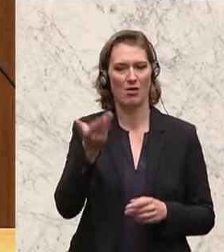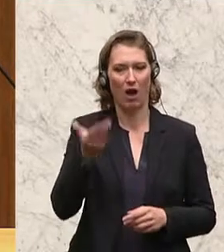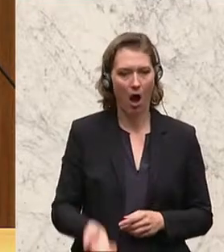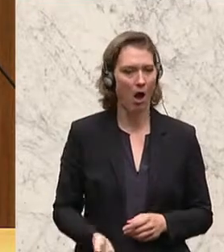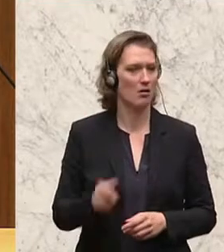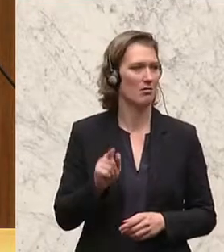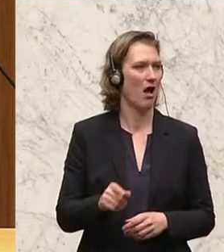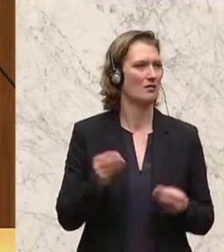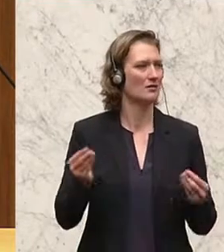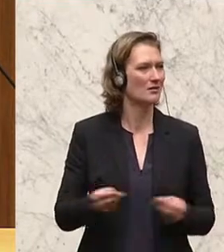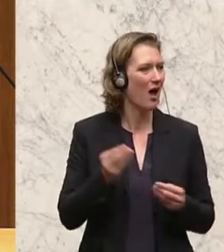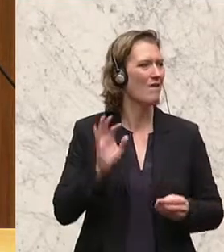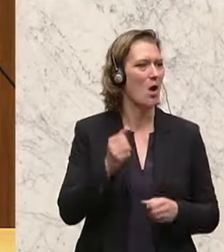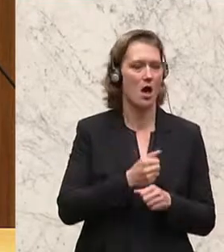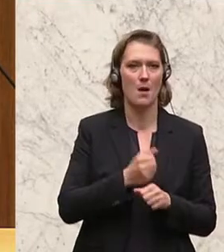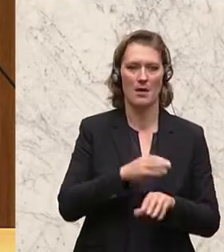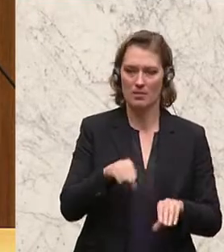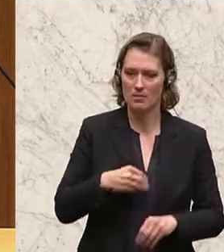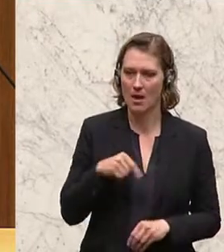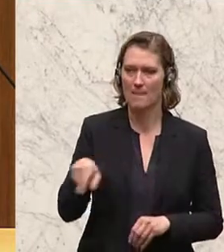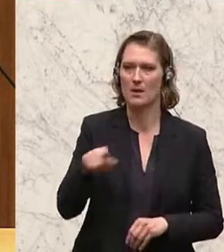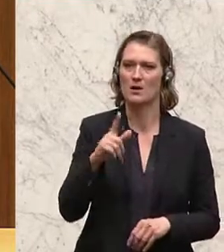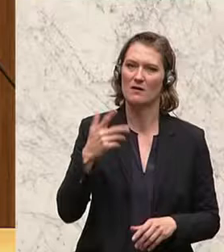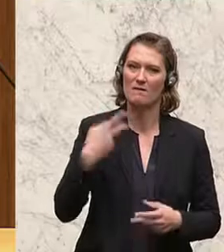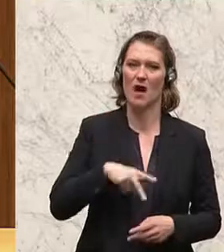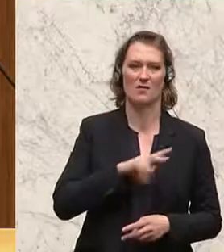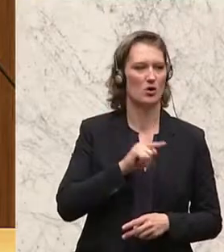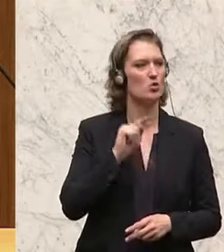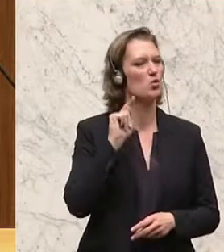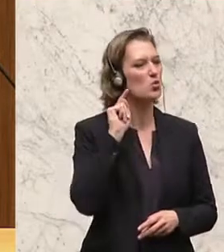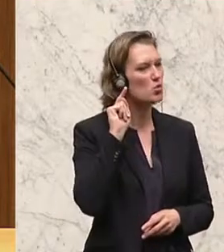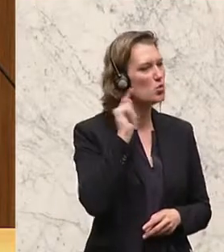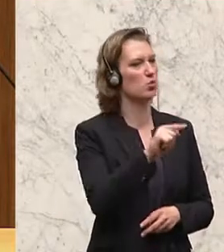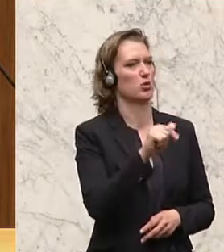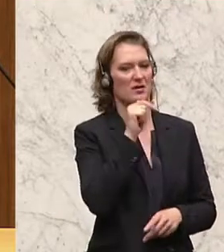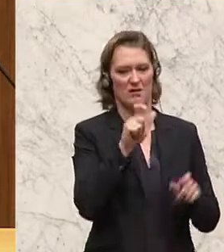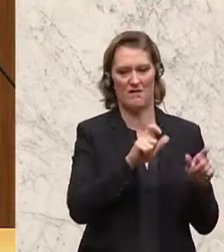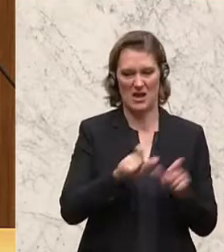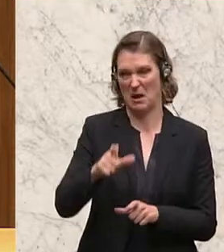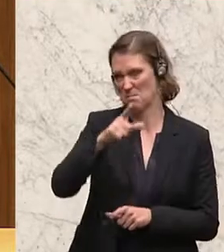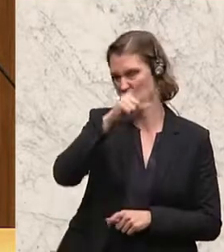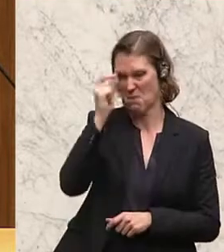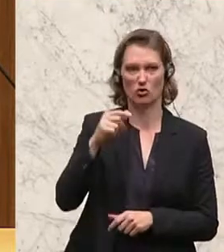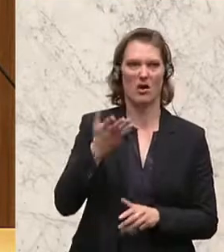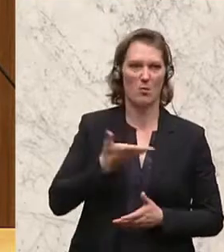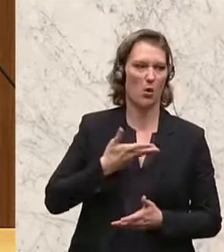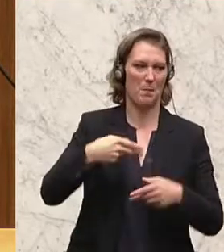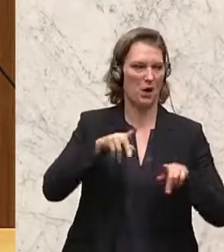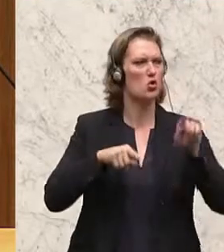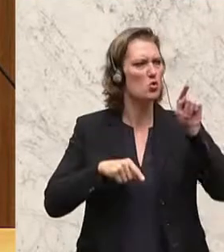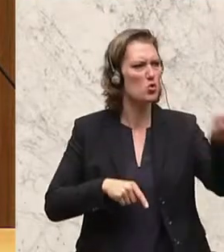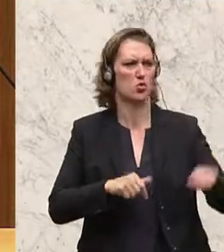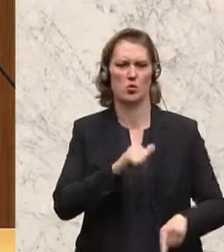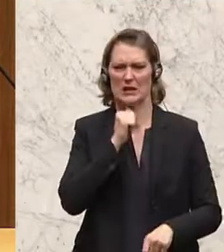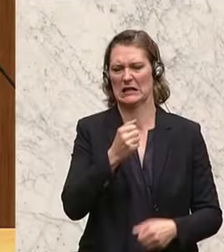Gehälter. Das sind Dinge, die den Arbeitnehmerinnen und Arbeitnehmern zustehen. Sie werden es nicht verhindern, dass die Menschen zu Ihrem Recht kommen. Sie